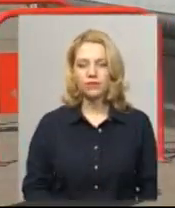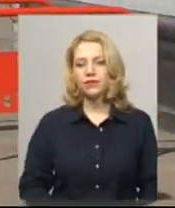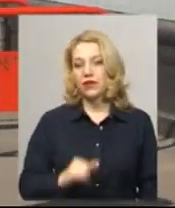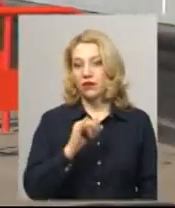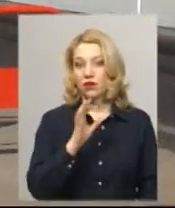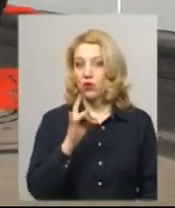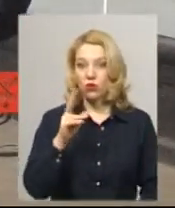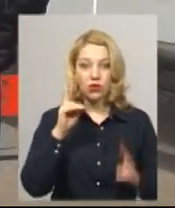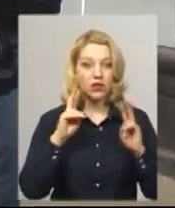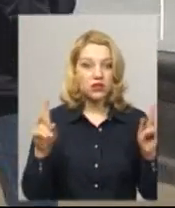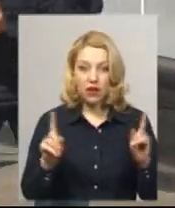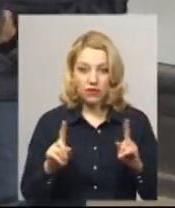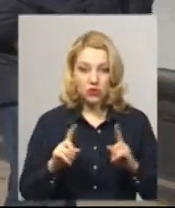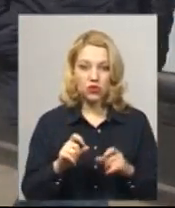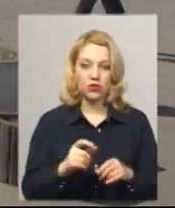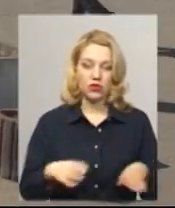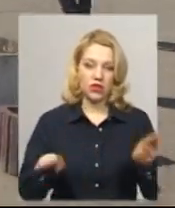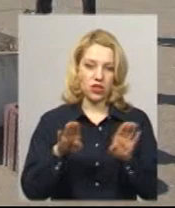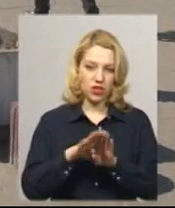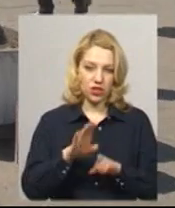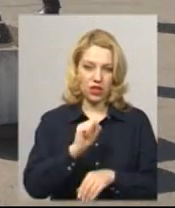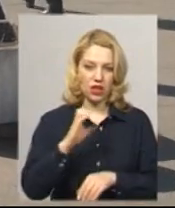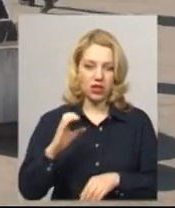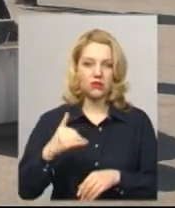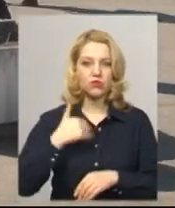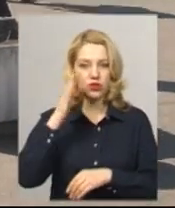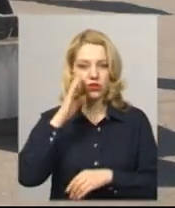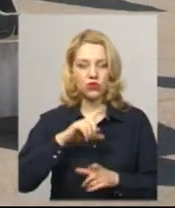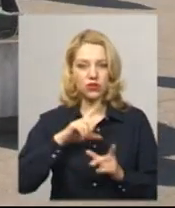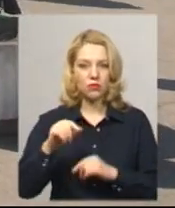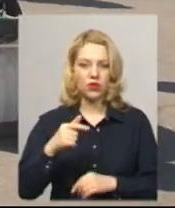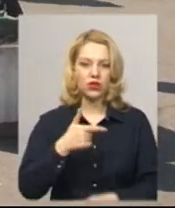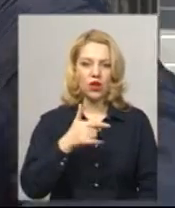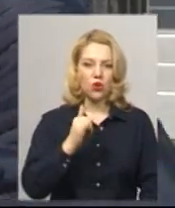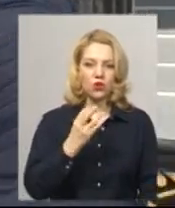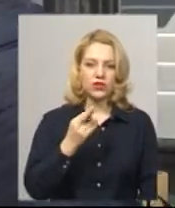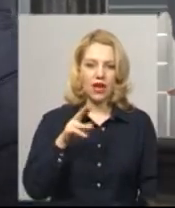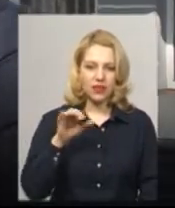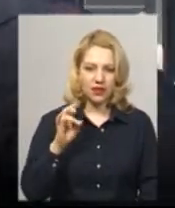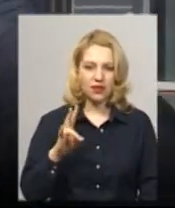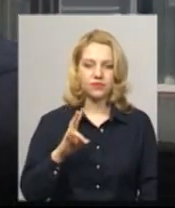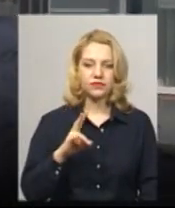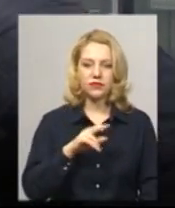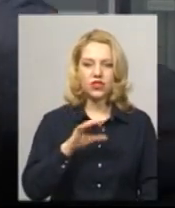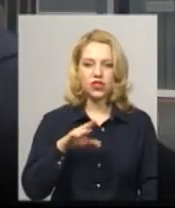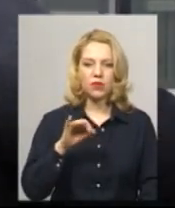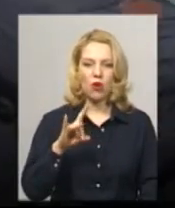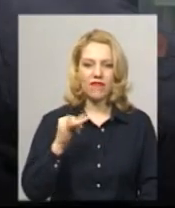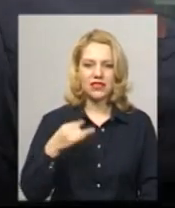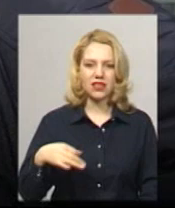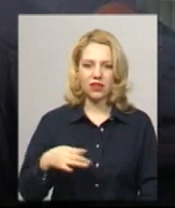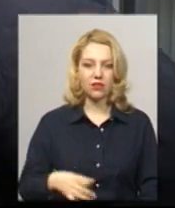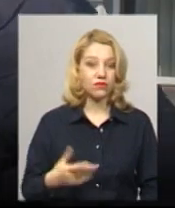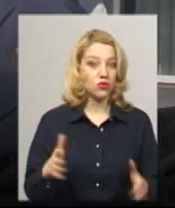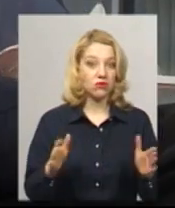не знав, що від сьогодні автовокзали зачинені на карантин. Чоловік хотів поїхати в Гусятин Чемеревецького району. Гусятин не треба. До Тернополя я можу вже